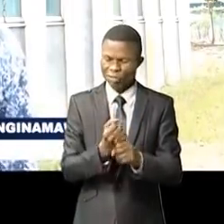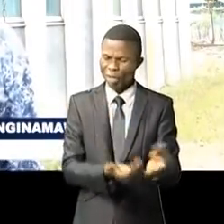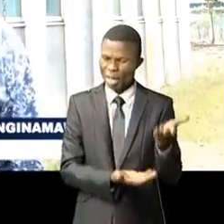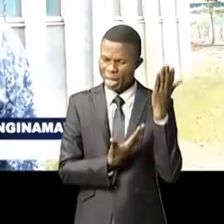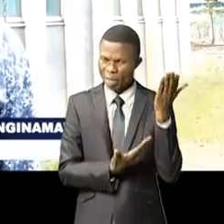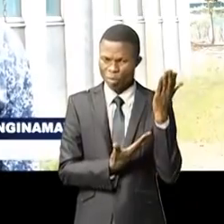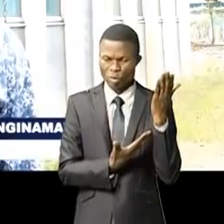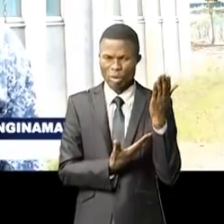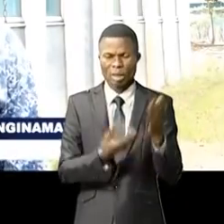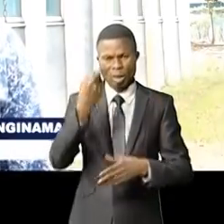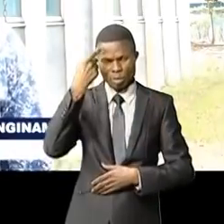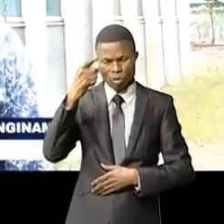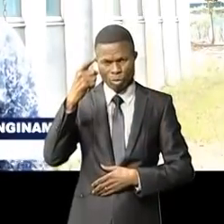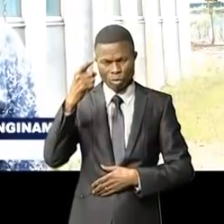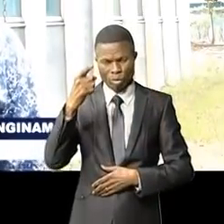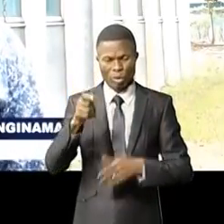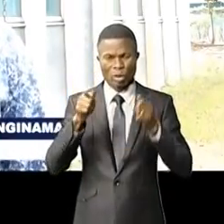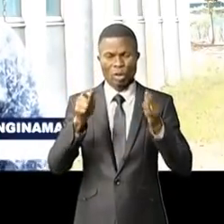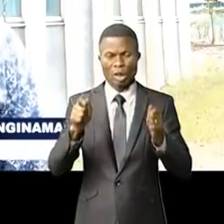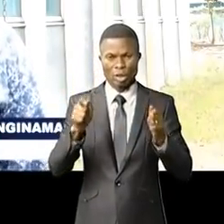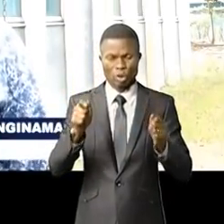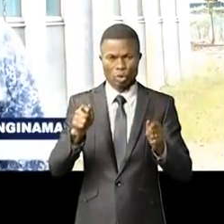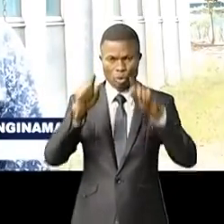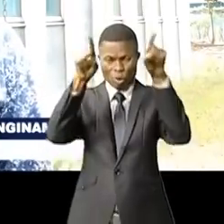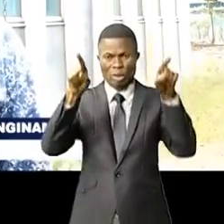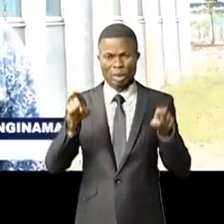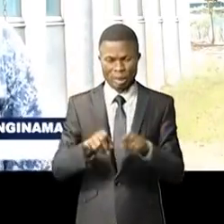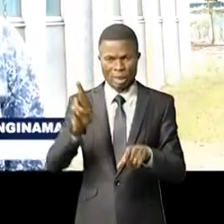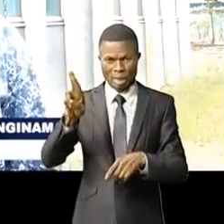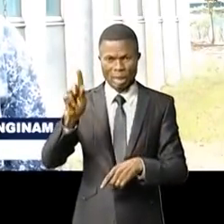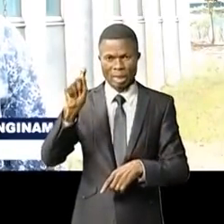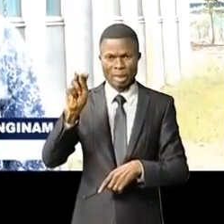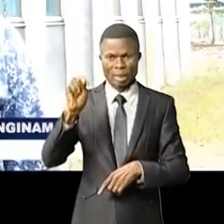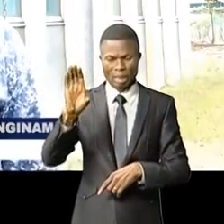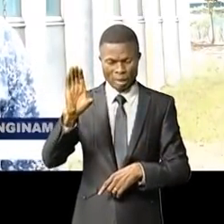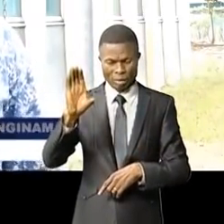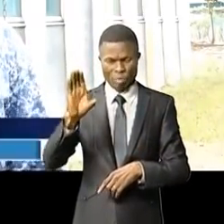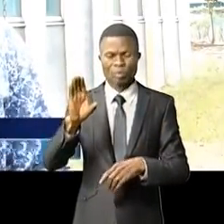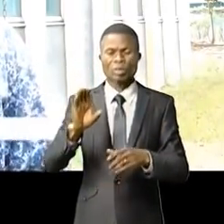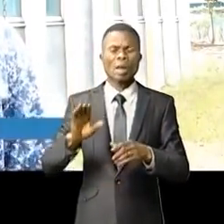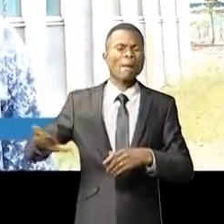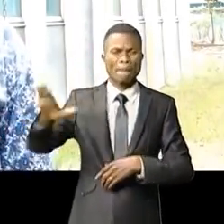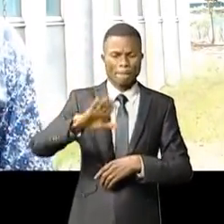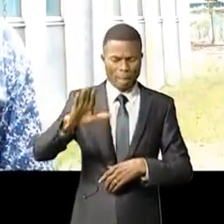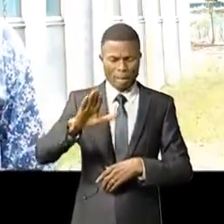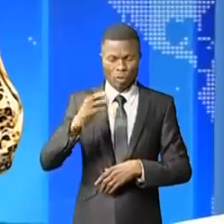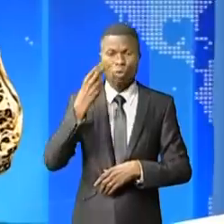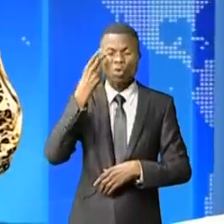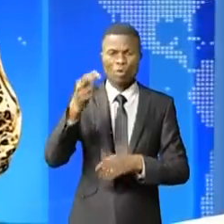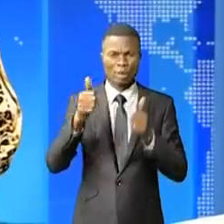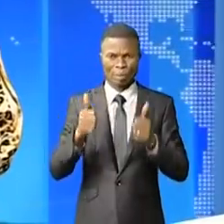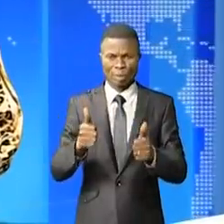pour que les journaux télévisés de la RTNC puissent être compétitifs.